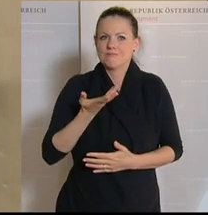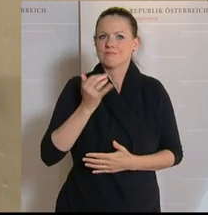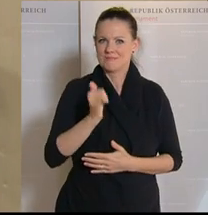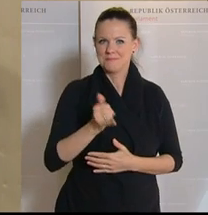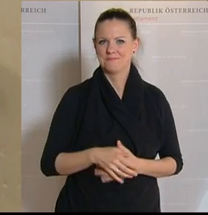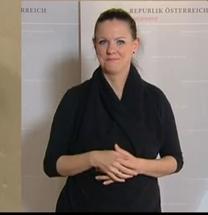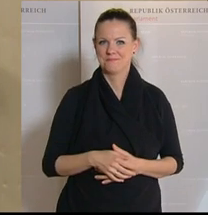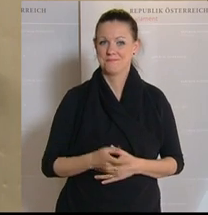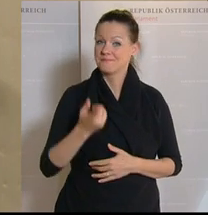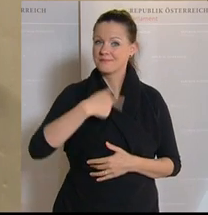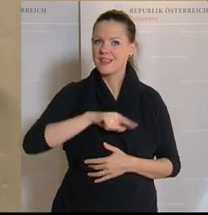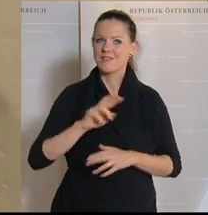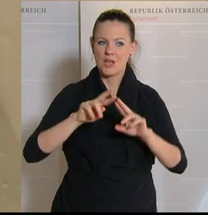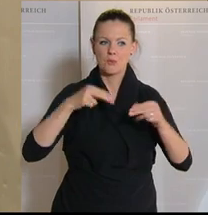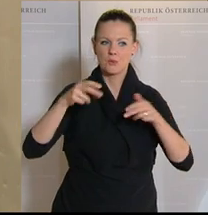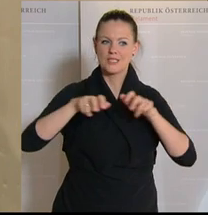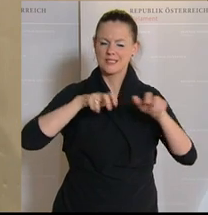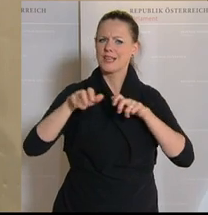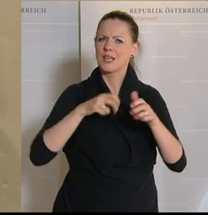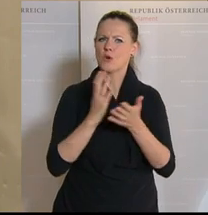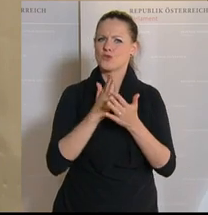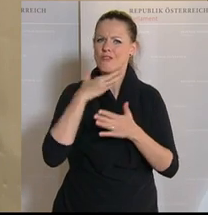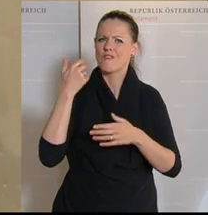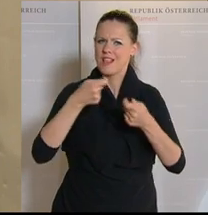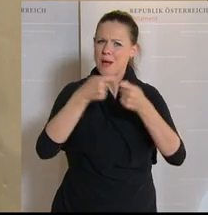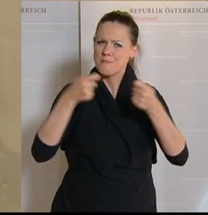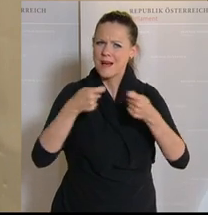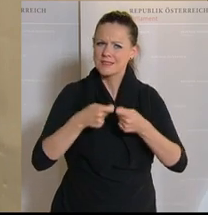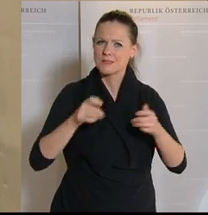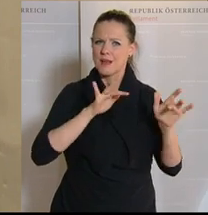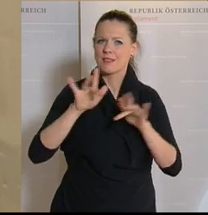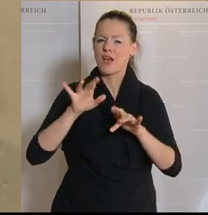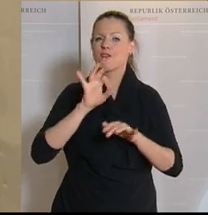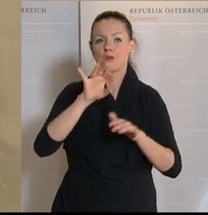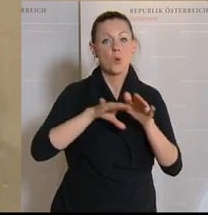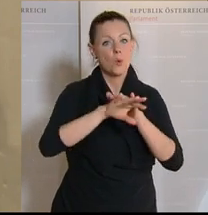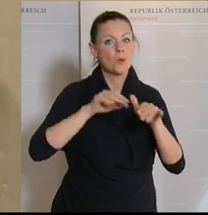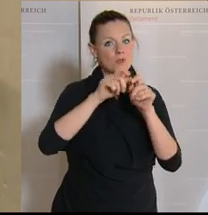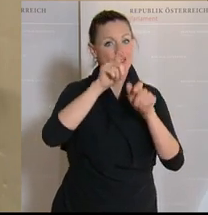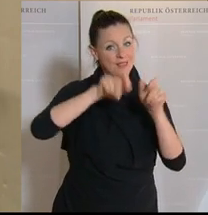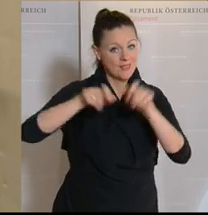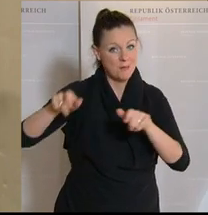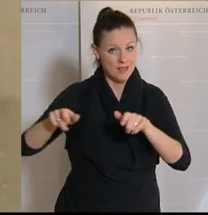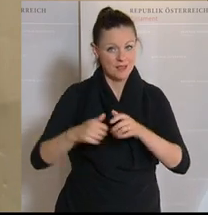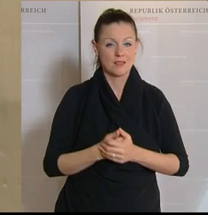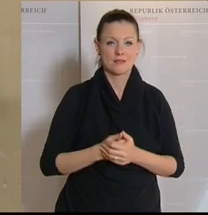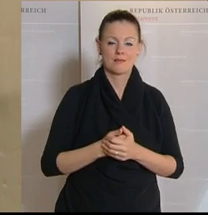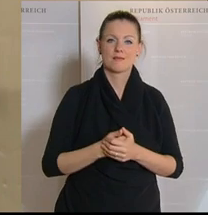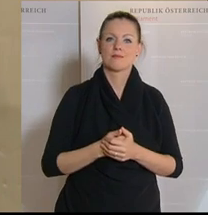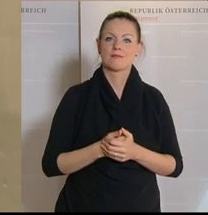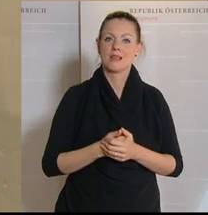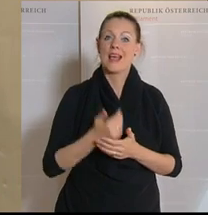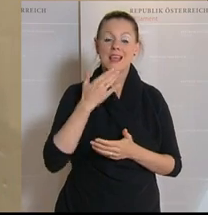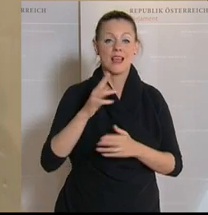Wir haben jetzt als Bundesregierung schon viele Maßnahmen gesetzt, auch für die Unternehmen und Unternehmer. Danke